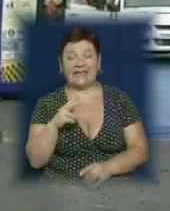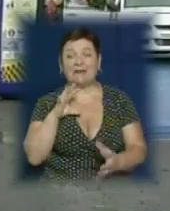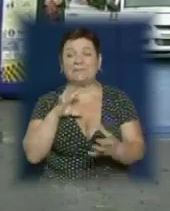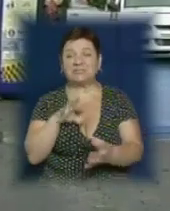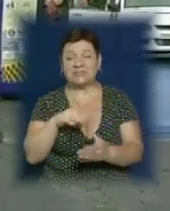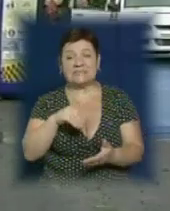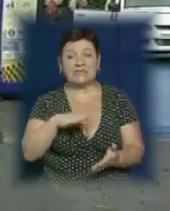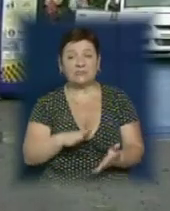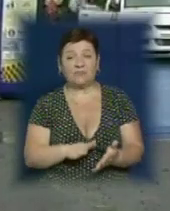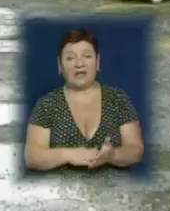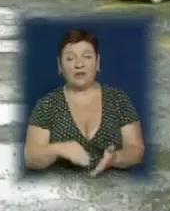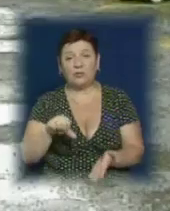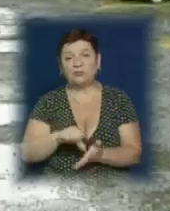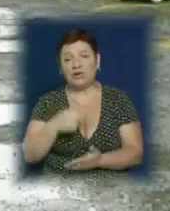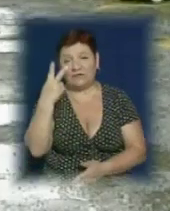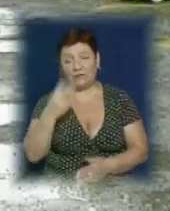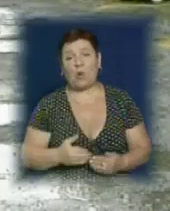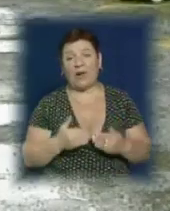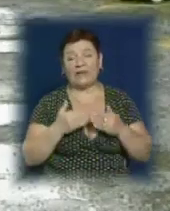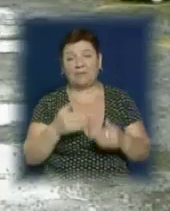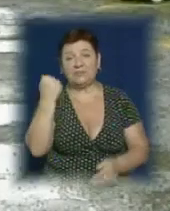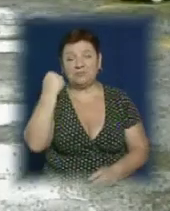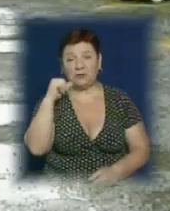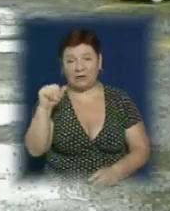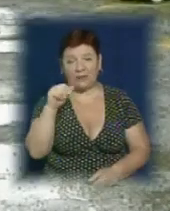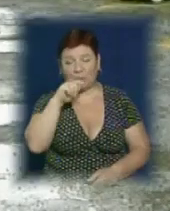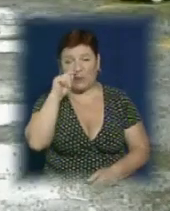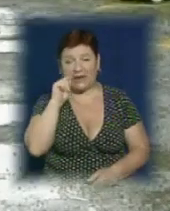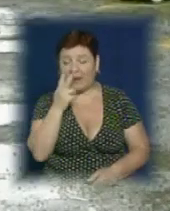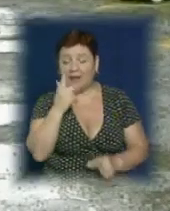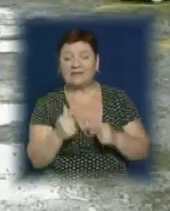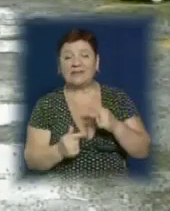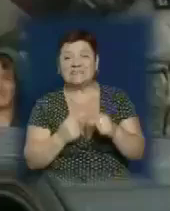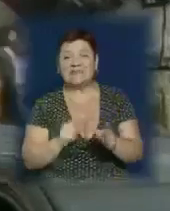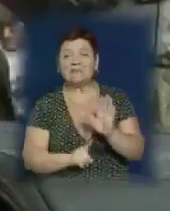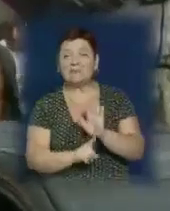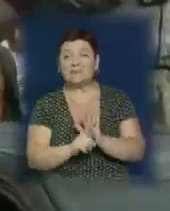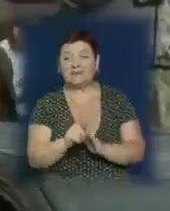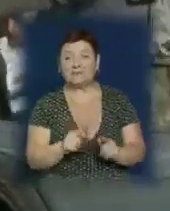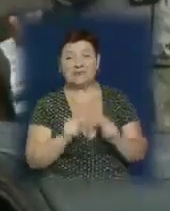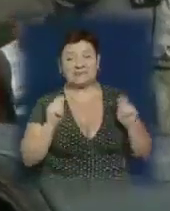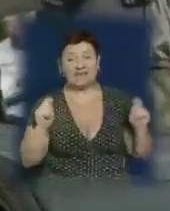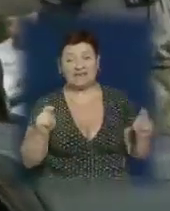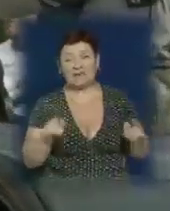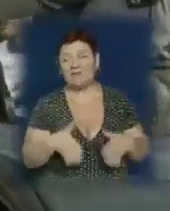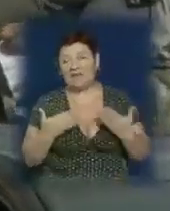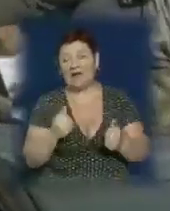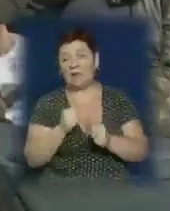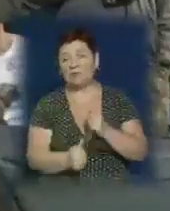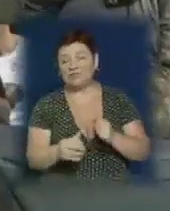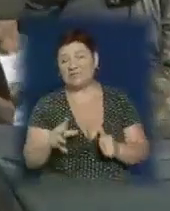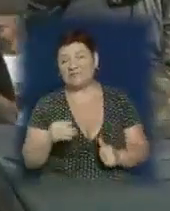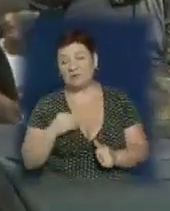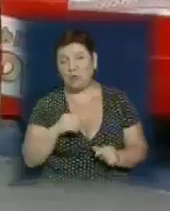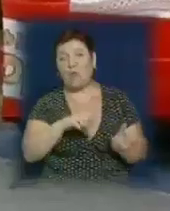України зареєструвалися до участі у другому етапі чемпіонату України з ралі. Традиційно перед стартом відбувається представлення екіпажів. Кожен заслуговує на